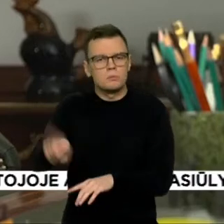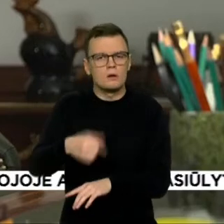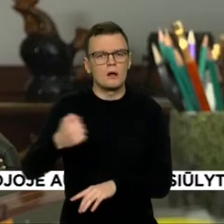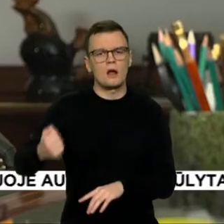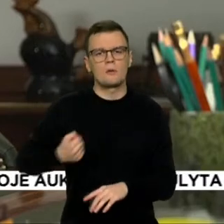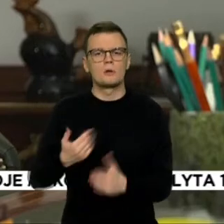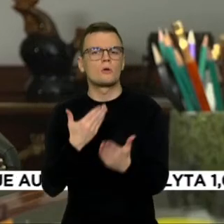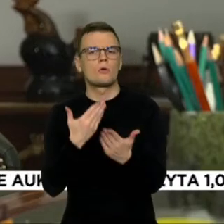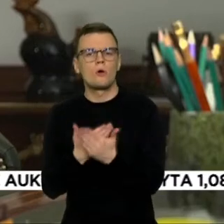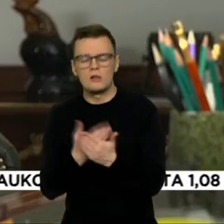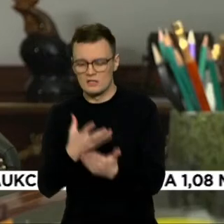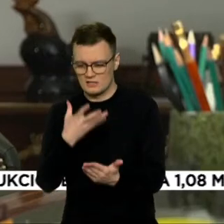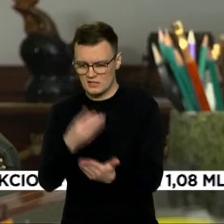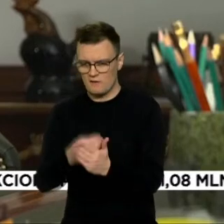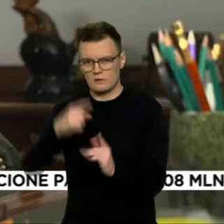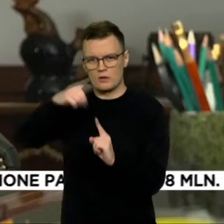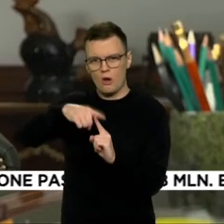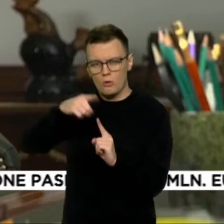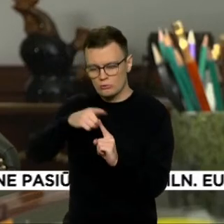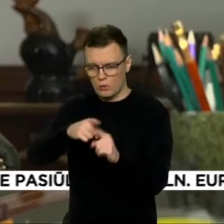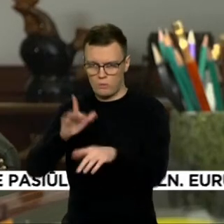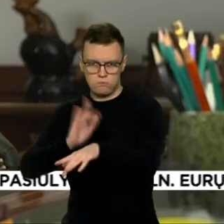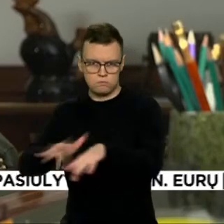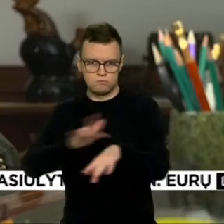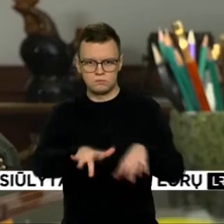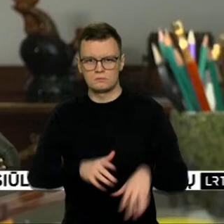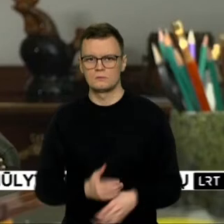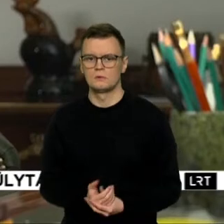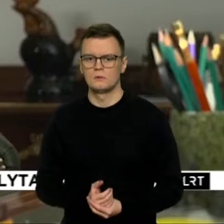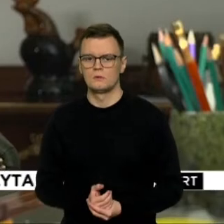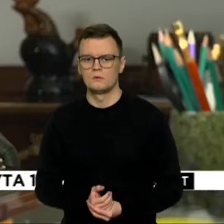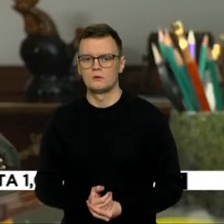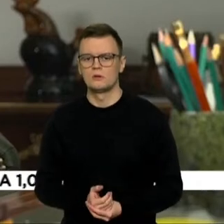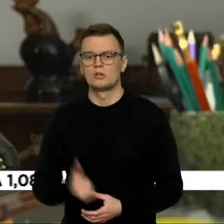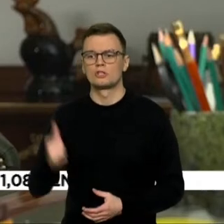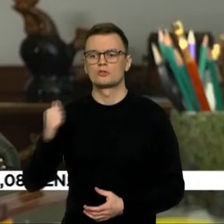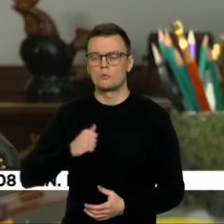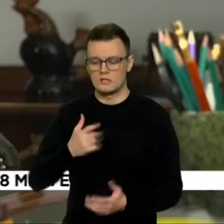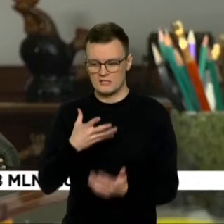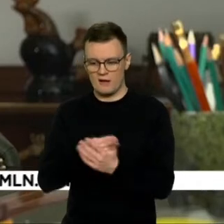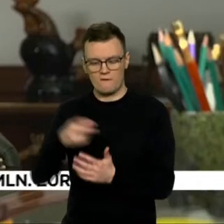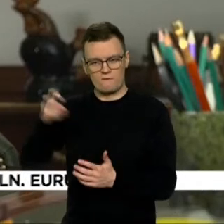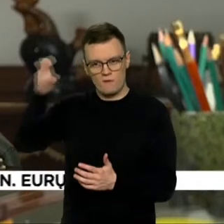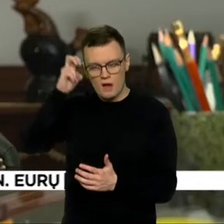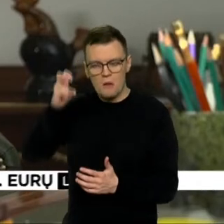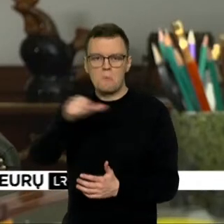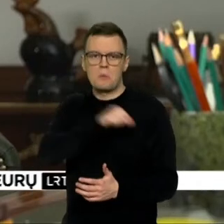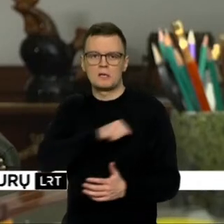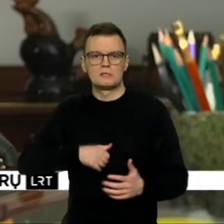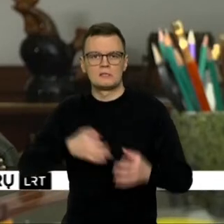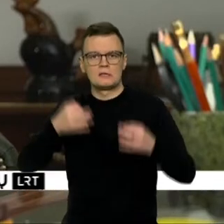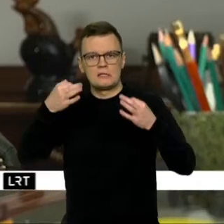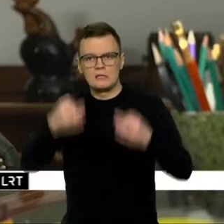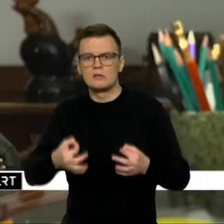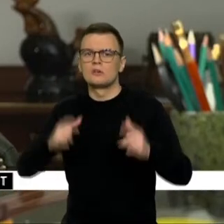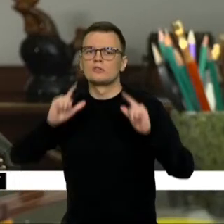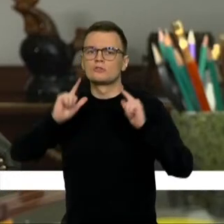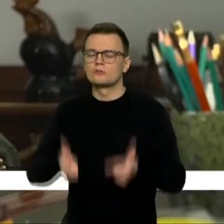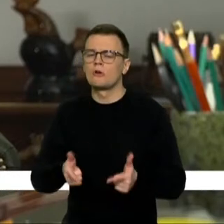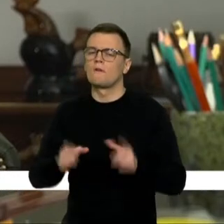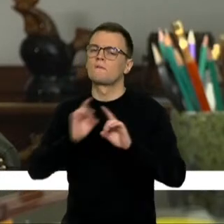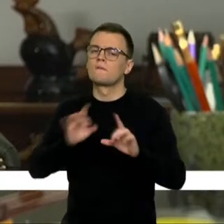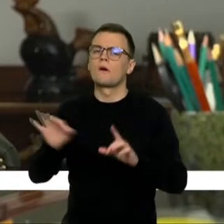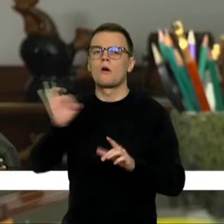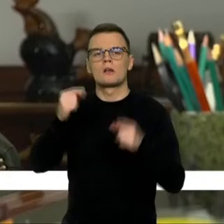naikinimą. Kai žmonės savo šalyje jaučiasi esantis teisus viską žino patys, jiems nereikia įtikinėjimą ar paskaitų apie alternatyvę